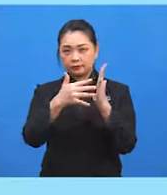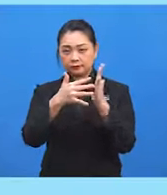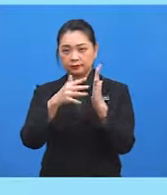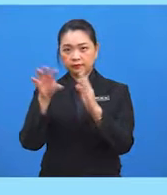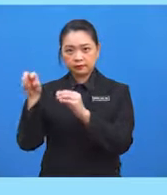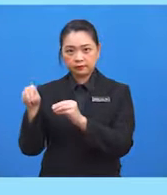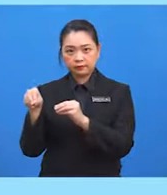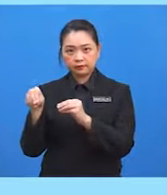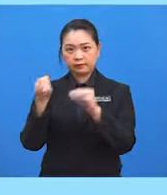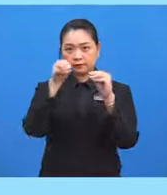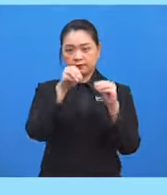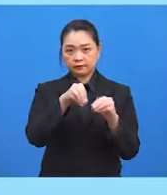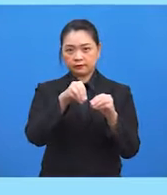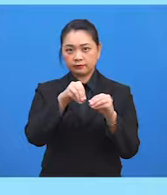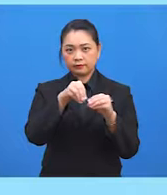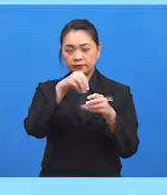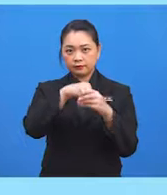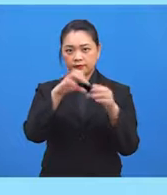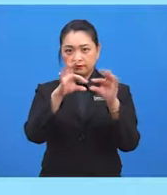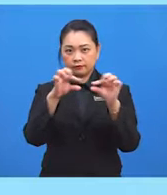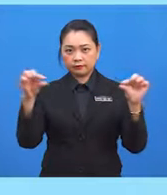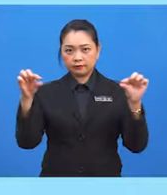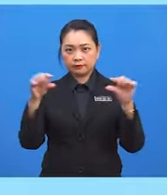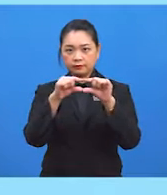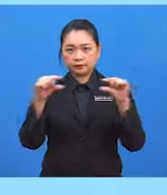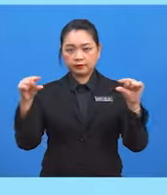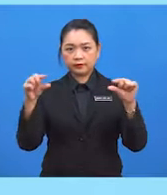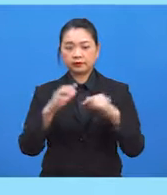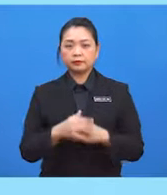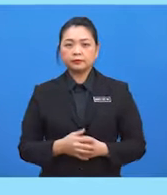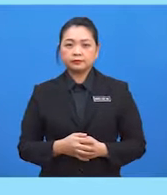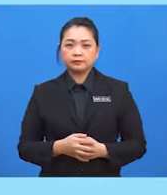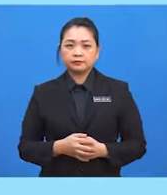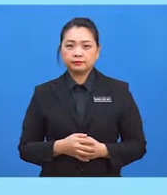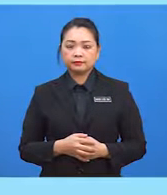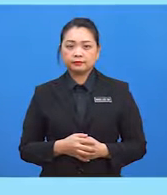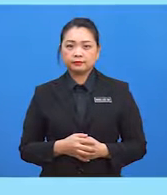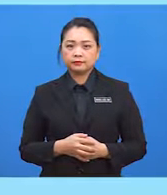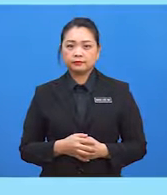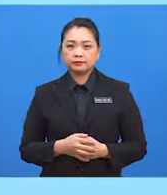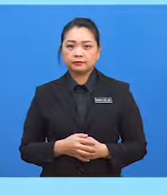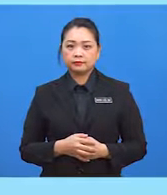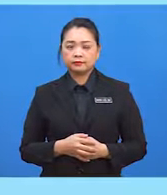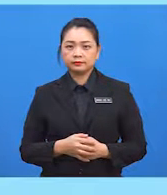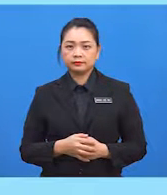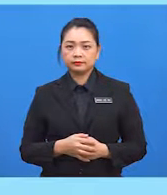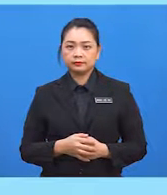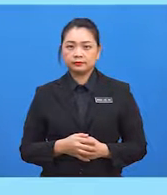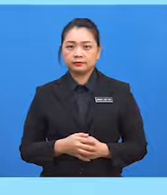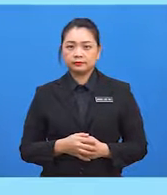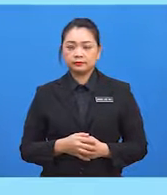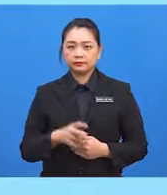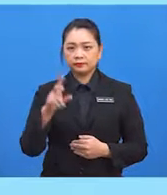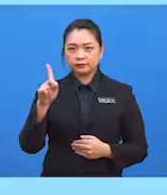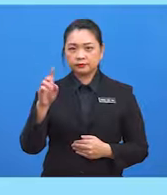per 2. Kosinus sudut 30 darjah diganti dengan punca kuasa